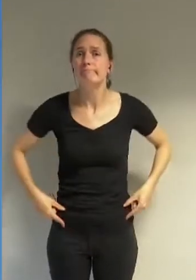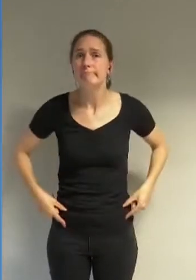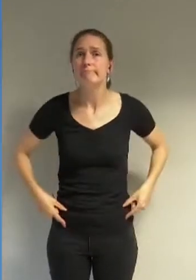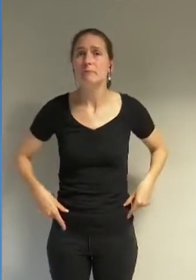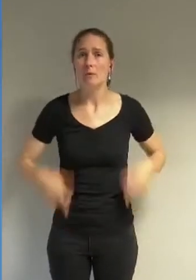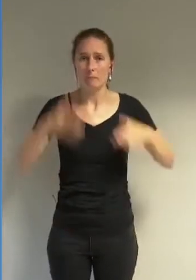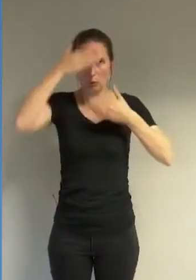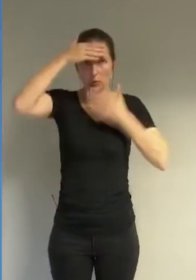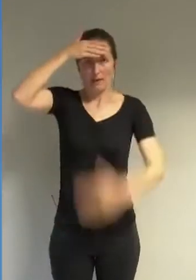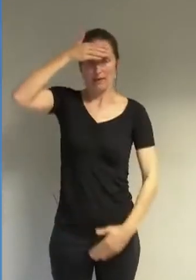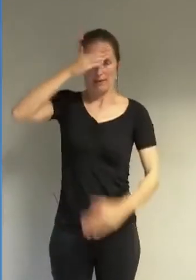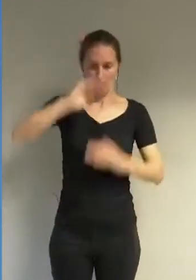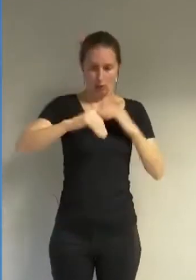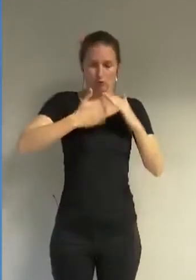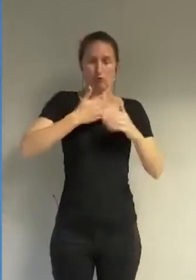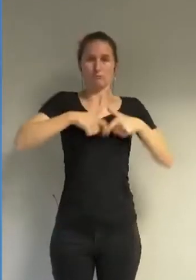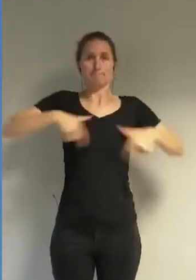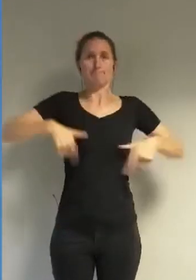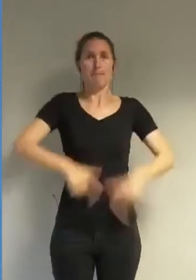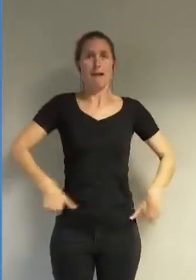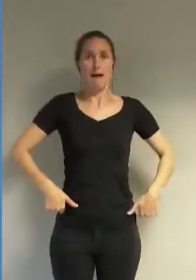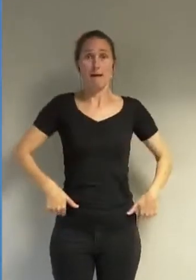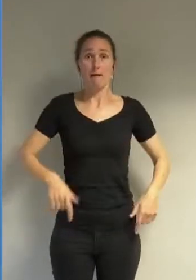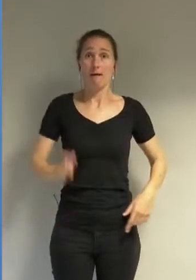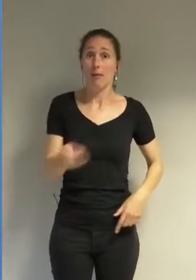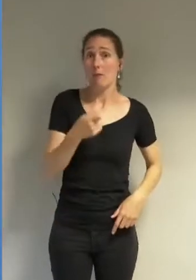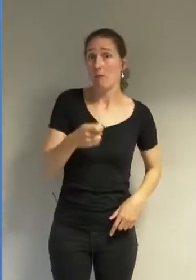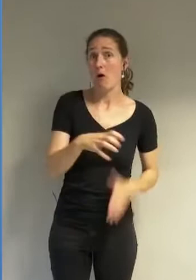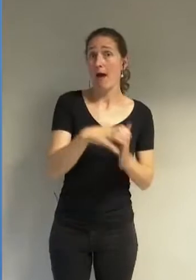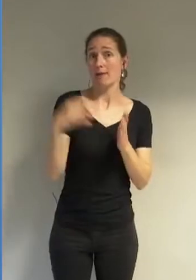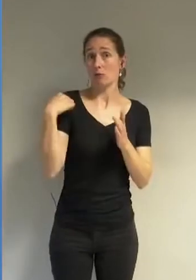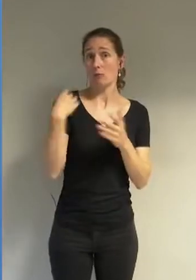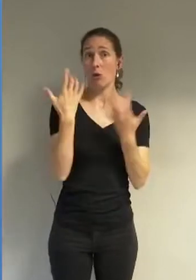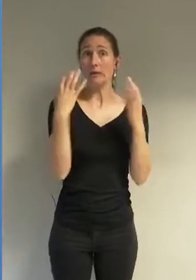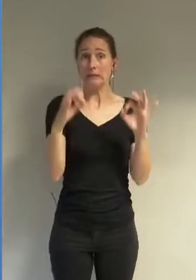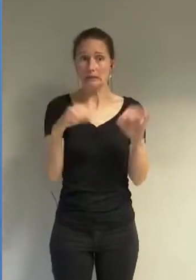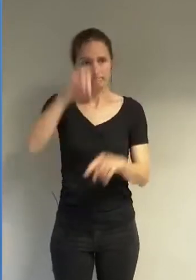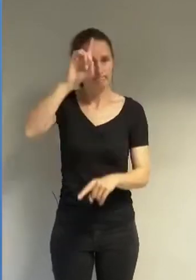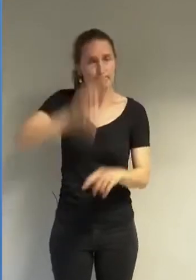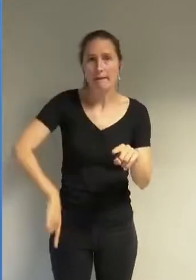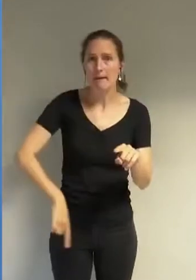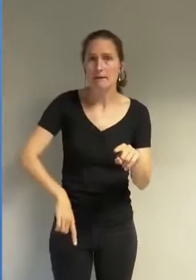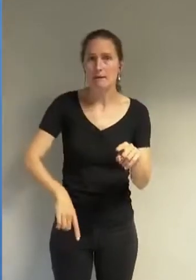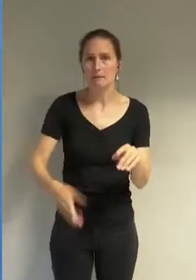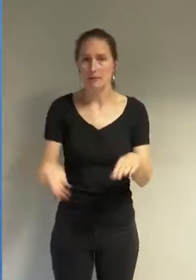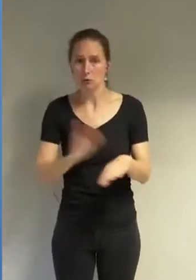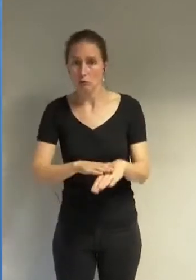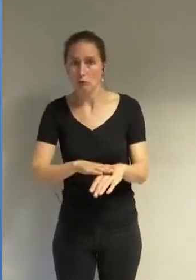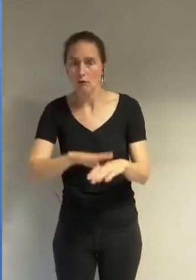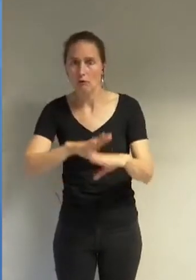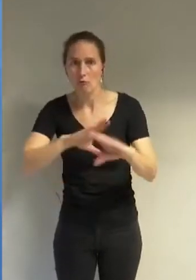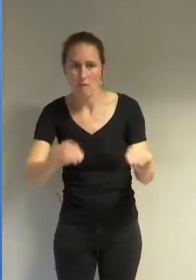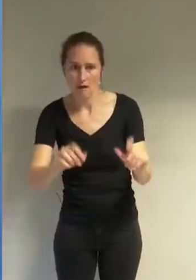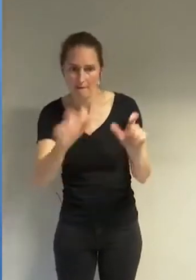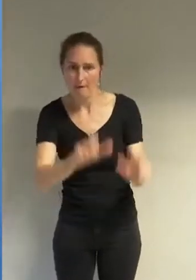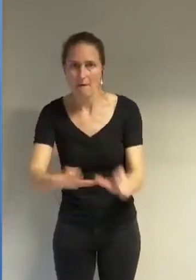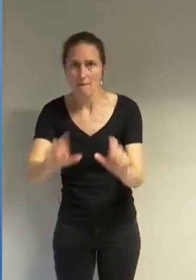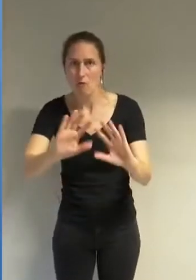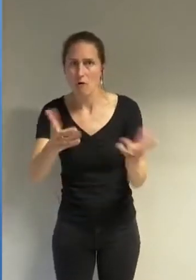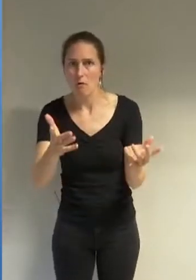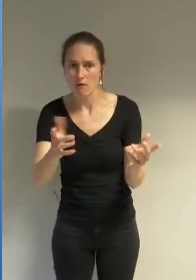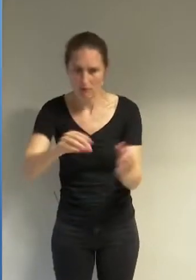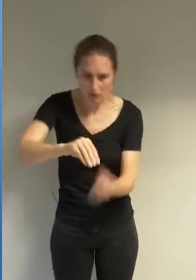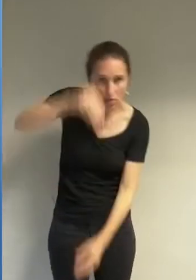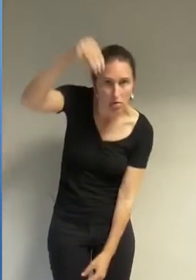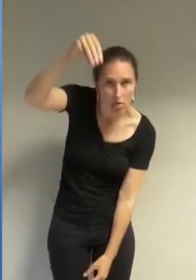l'article 10 les interdit cependant quels seront les moyens de vérifier que les femmes ne portent